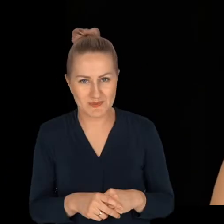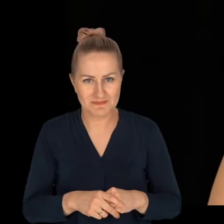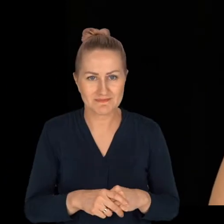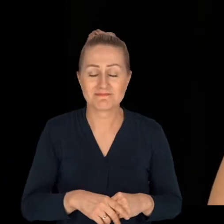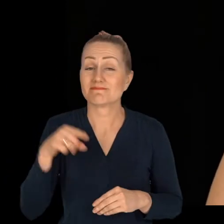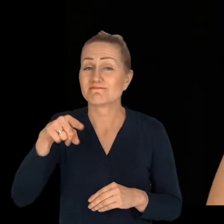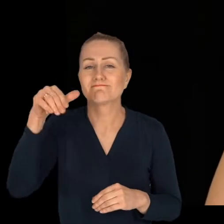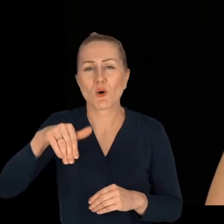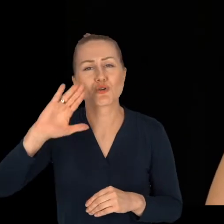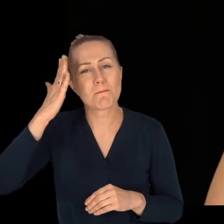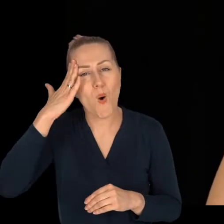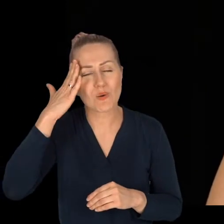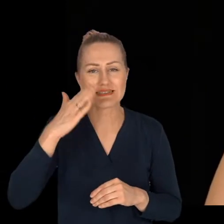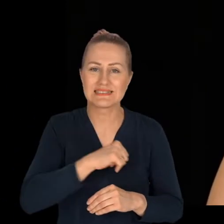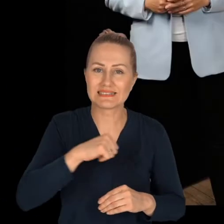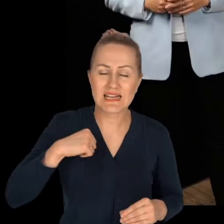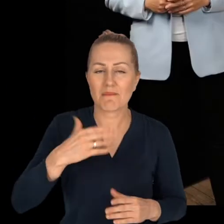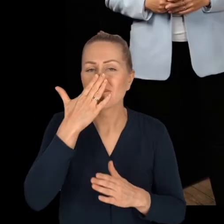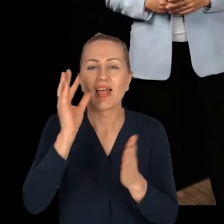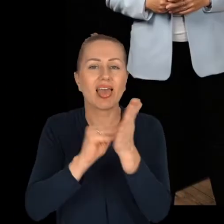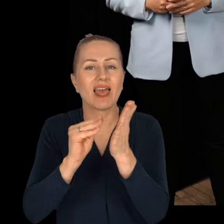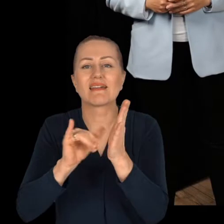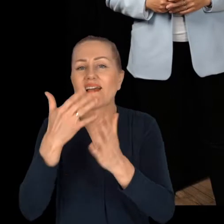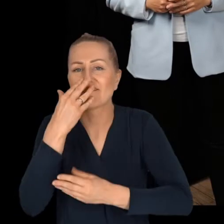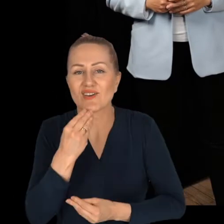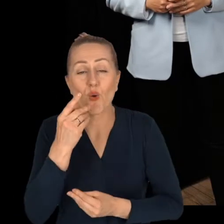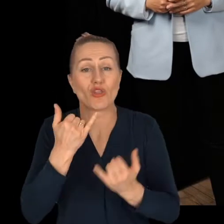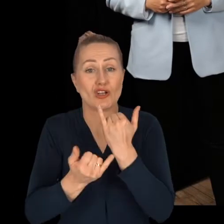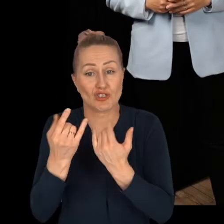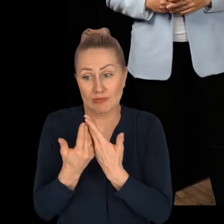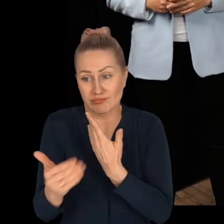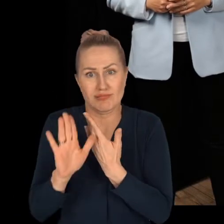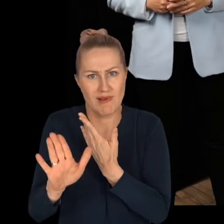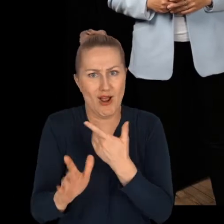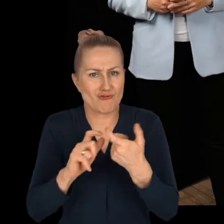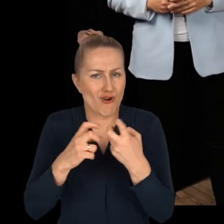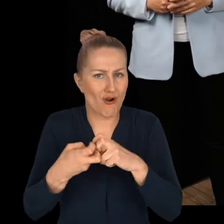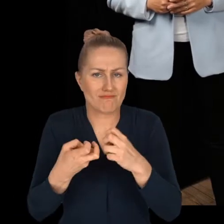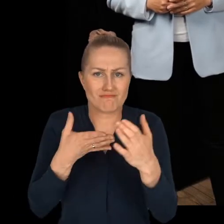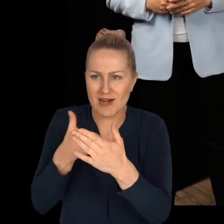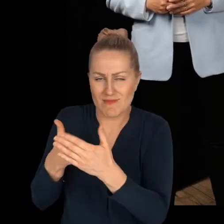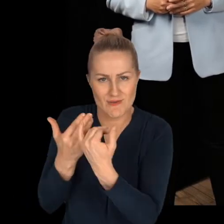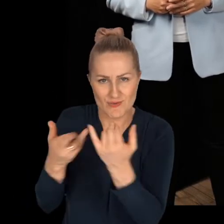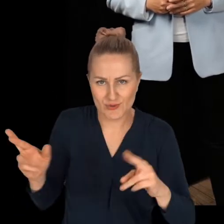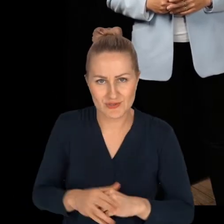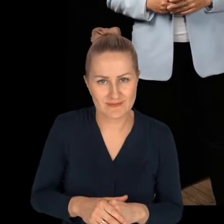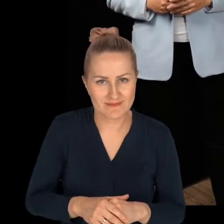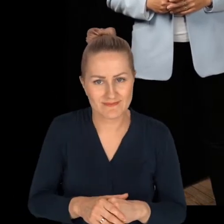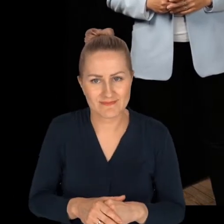poznać na własnej skórze jak to jest, kiedy są postawione przed nami różnego rodzaju bariery.